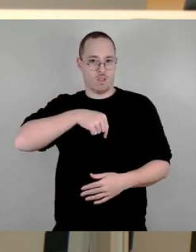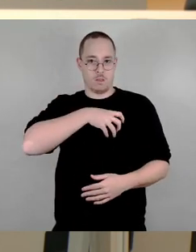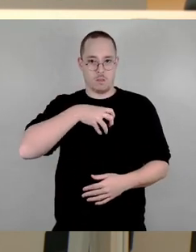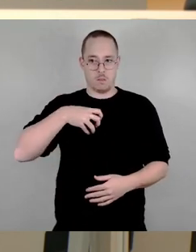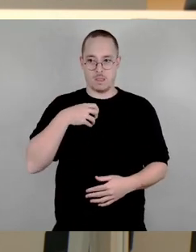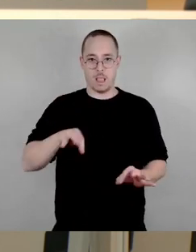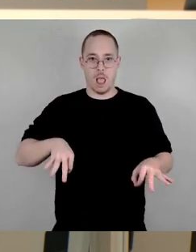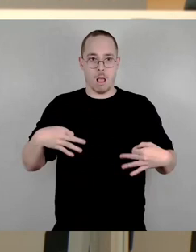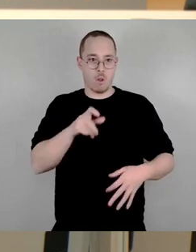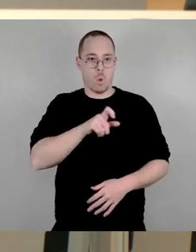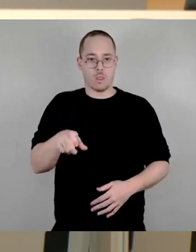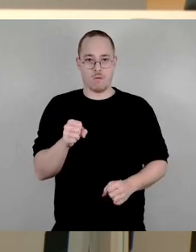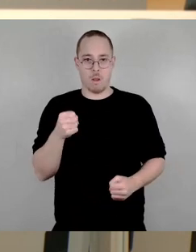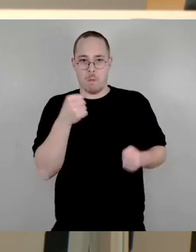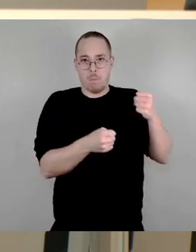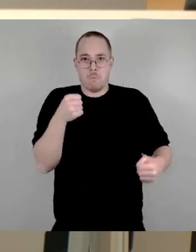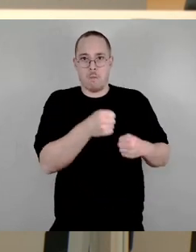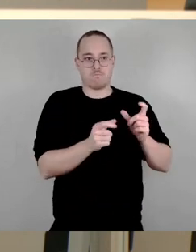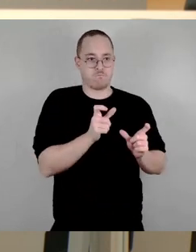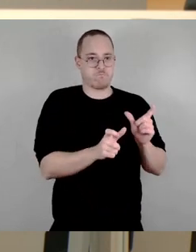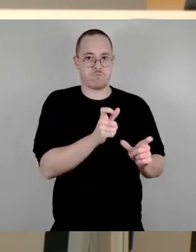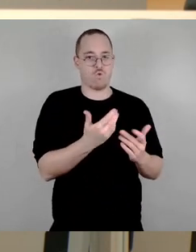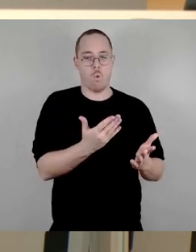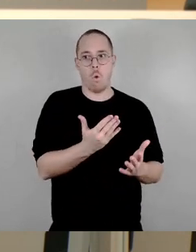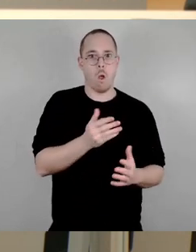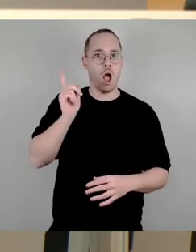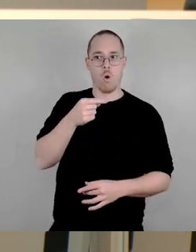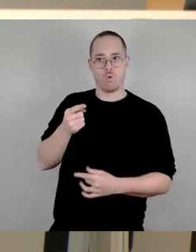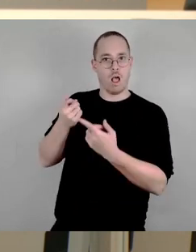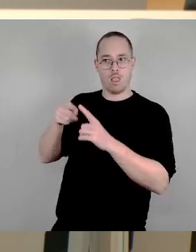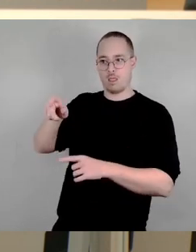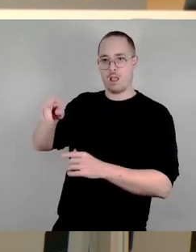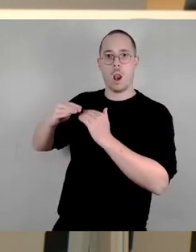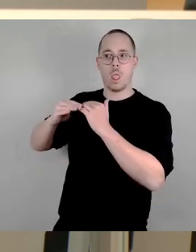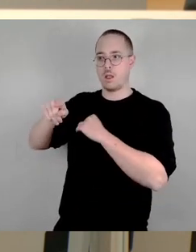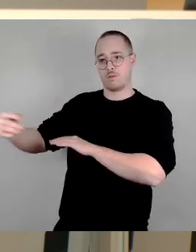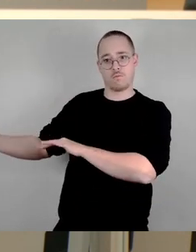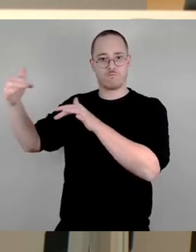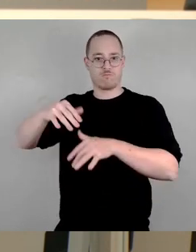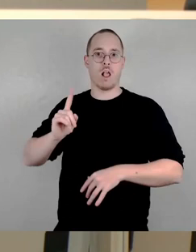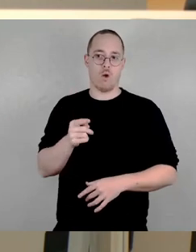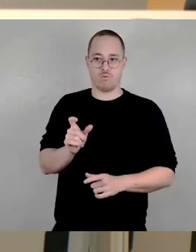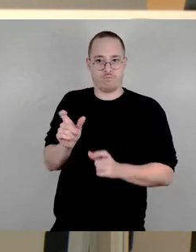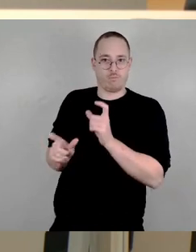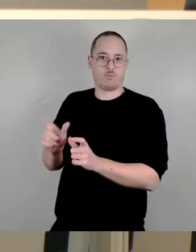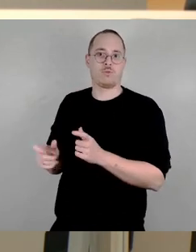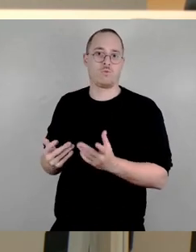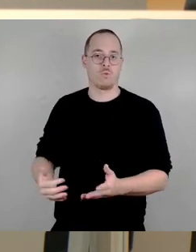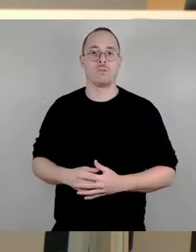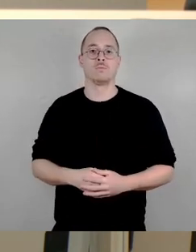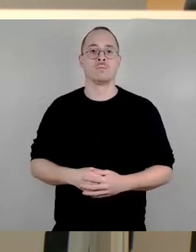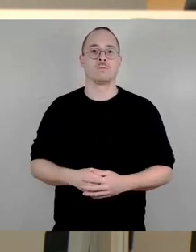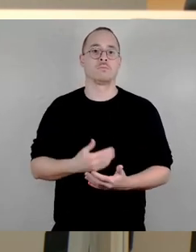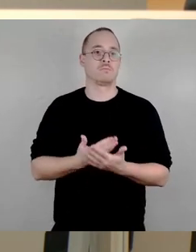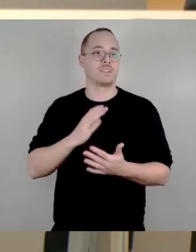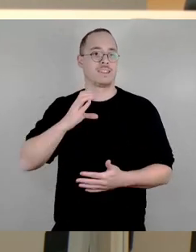Die SPD ist sowieso bei jeder Schweinerei dabei und dass die rückgratlosen Grünen für jede moralisch schwierige Entscheidung zu